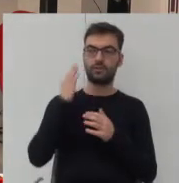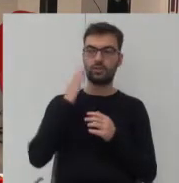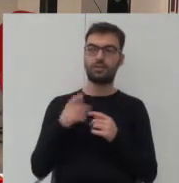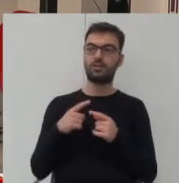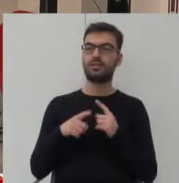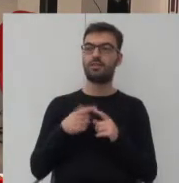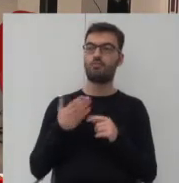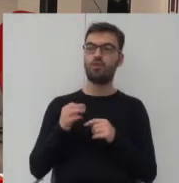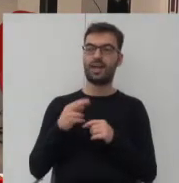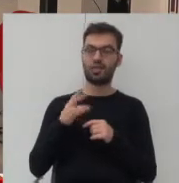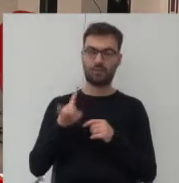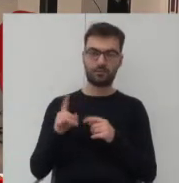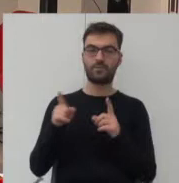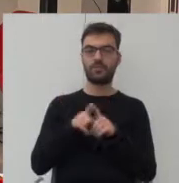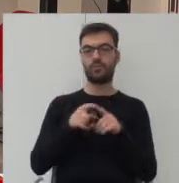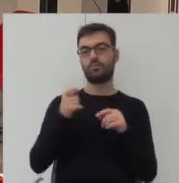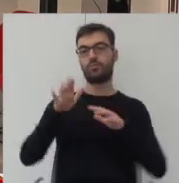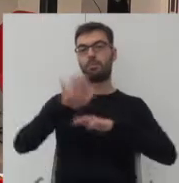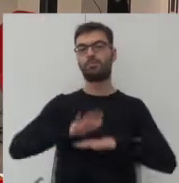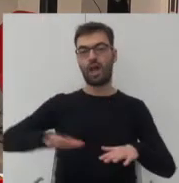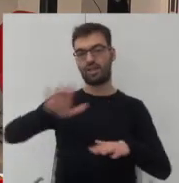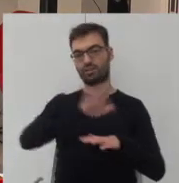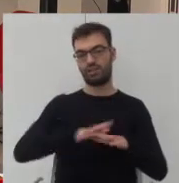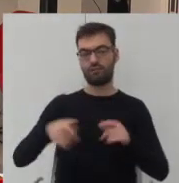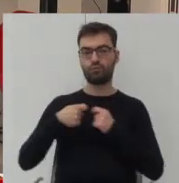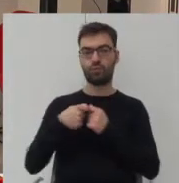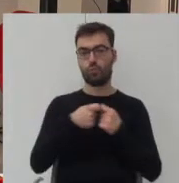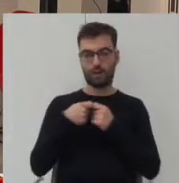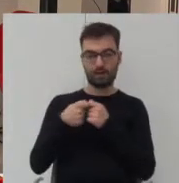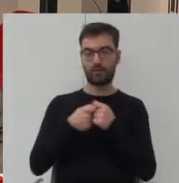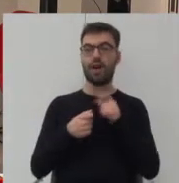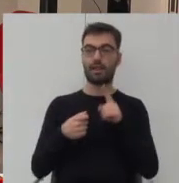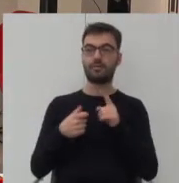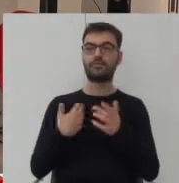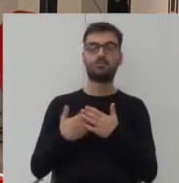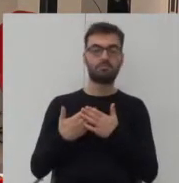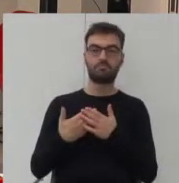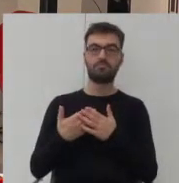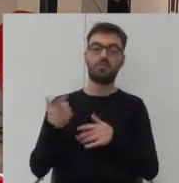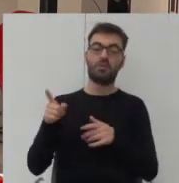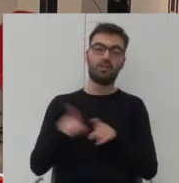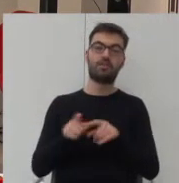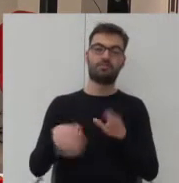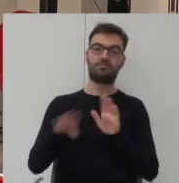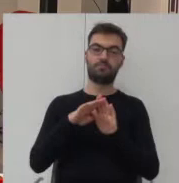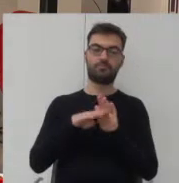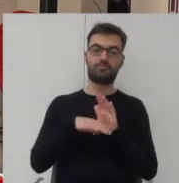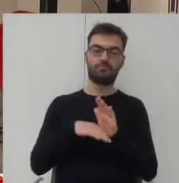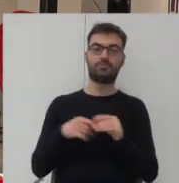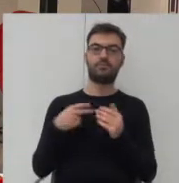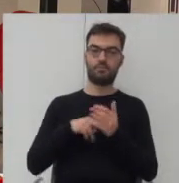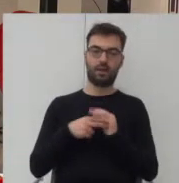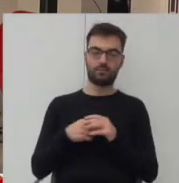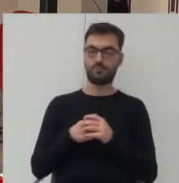srebowym są oczywiście również przestrzenie wspólne, ale to wynika bardziej z tego, że po prostu takie były również założenie tych koncepcji